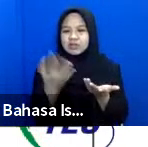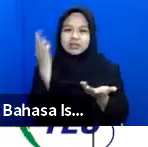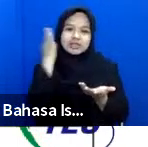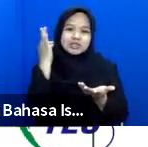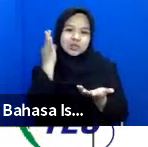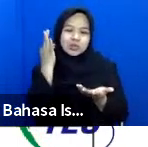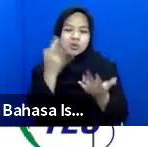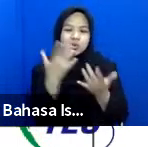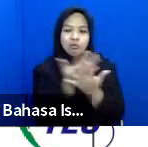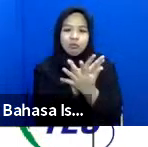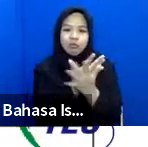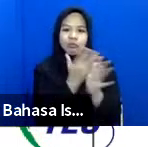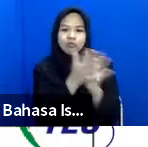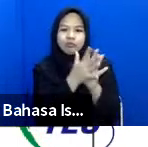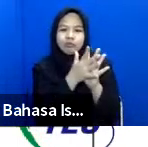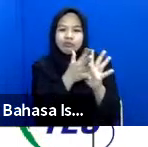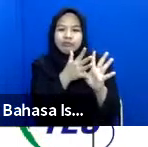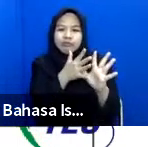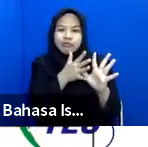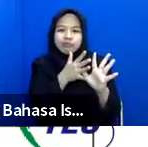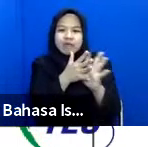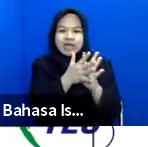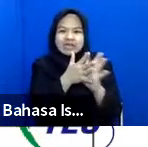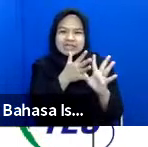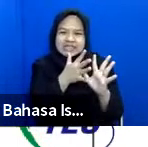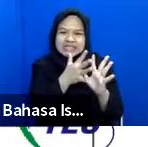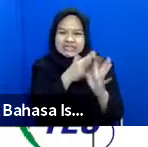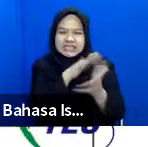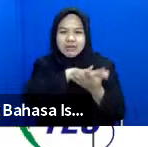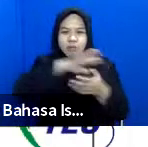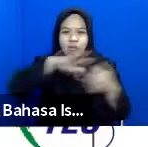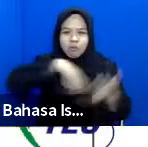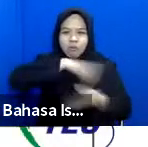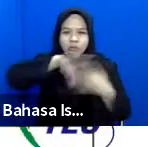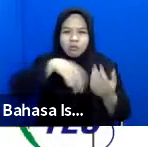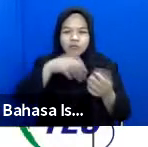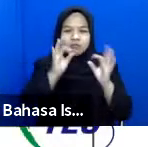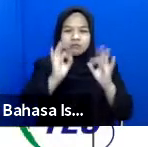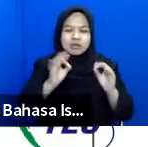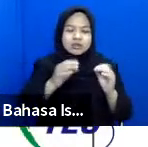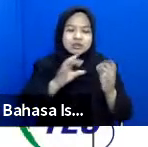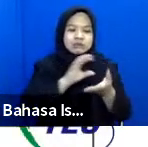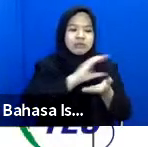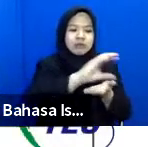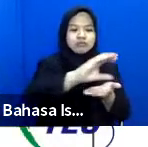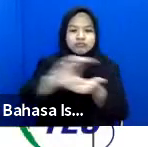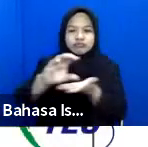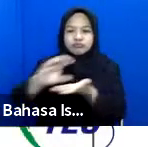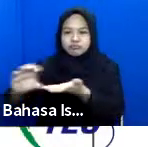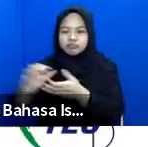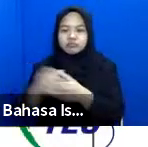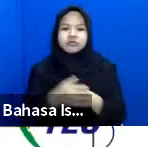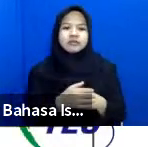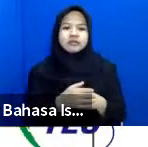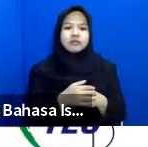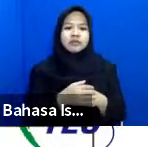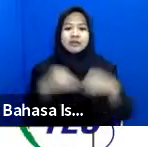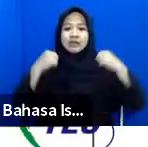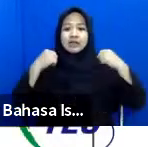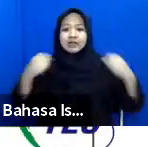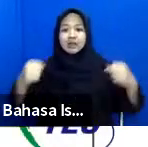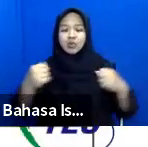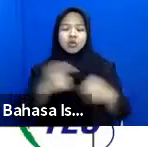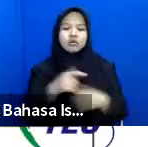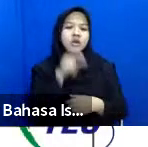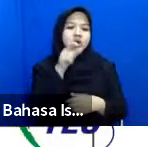uyel-uyelan atau antrinya tericu pada saat pembagian bantuan ketangguhan lansia